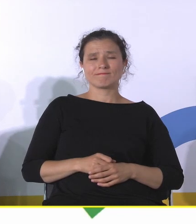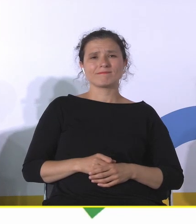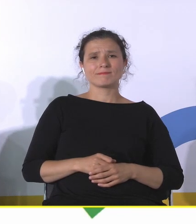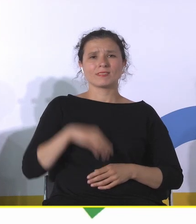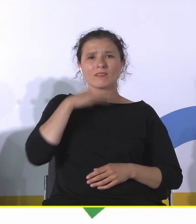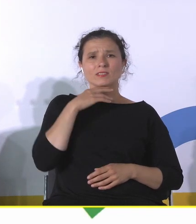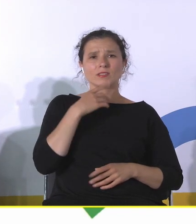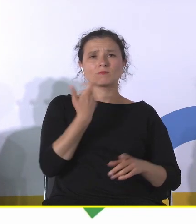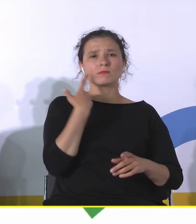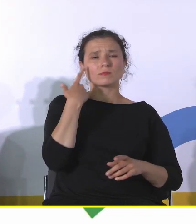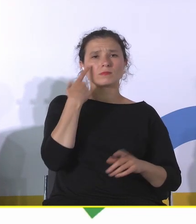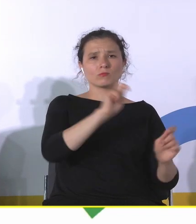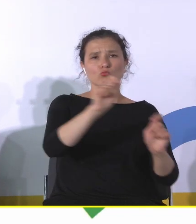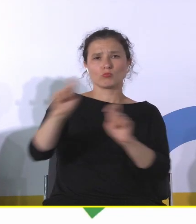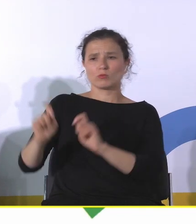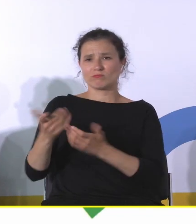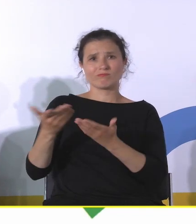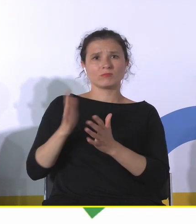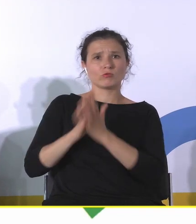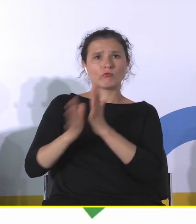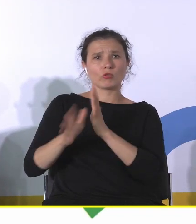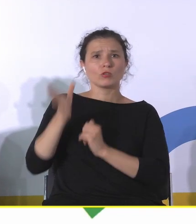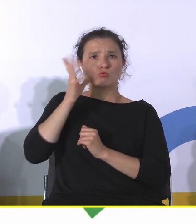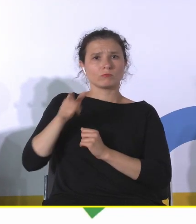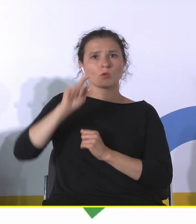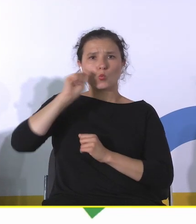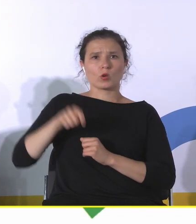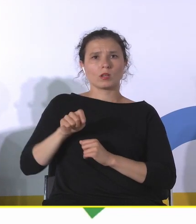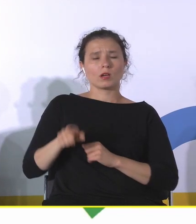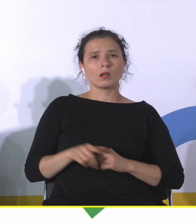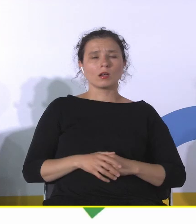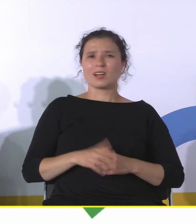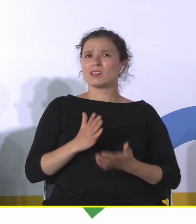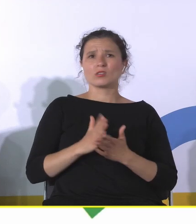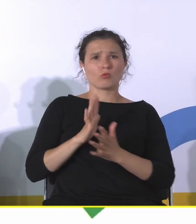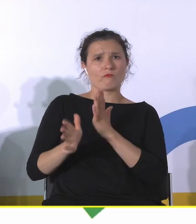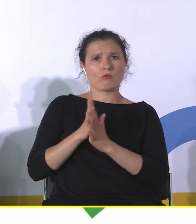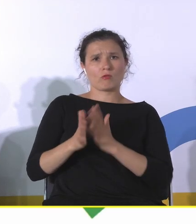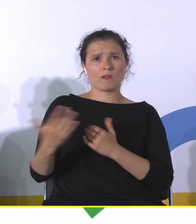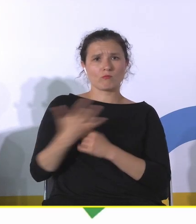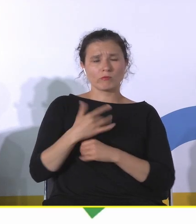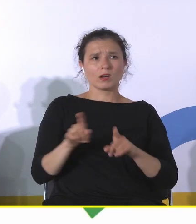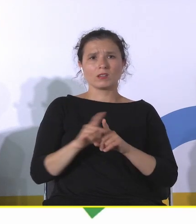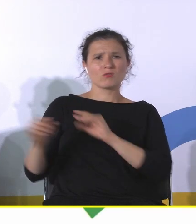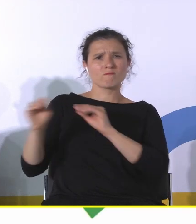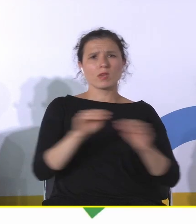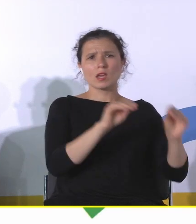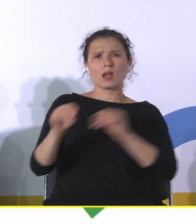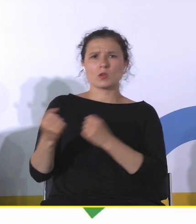toczącej się wojnie na Ukrainie. Ale nie tylko wojna, wielkie migracje, zmiany społeczne.